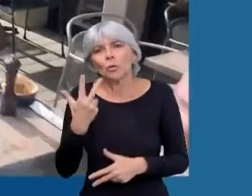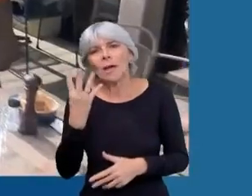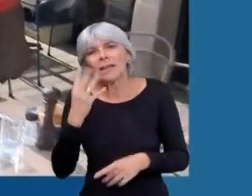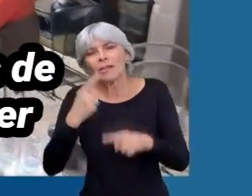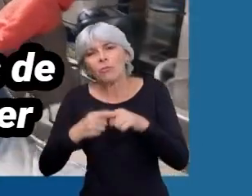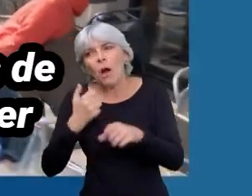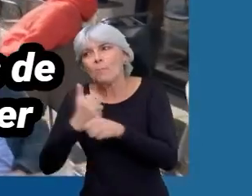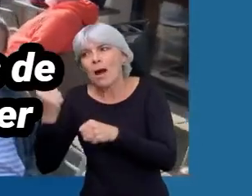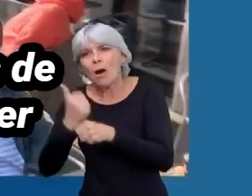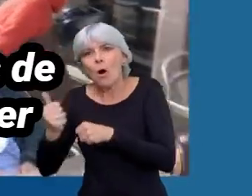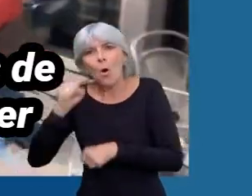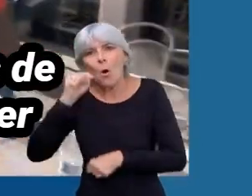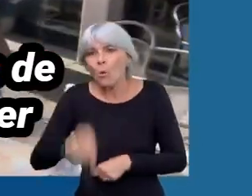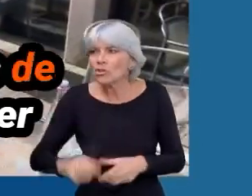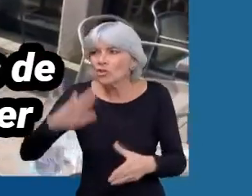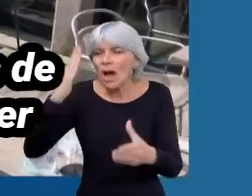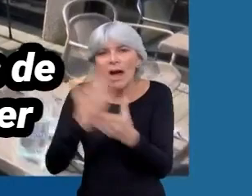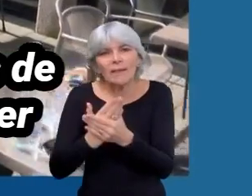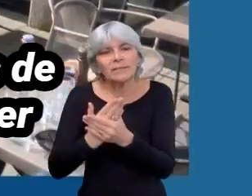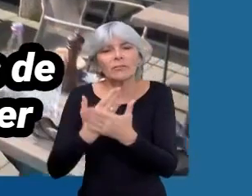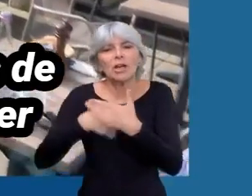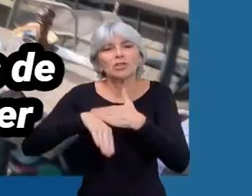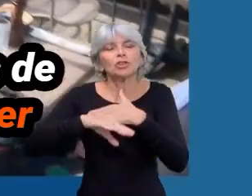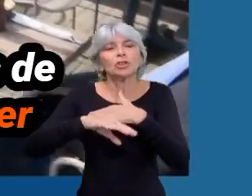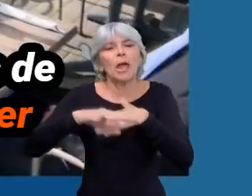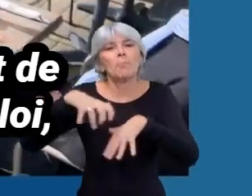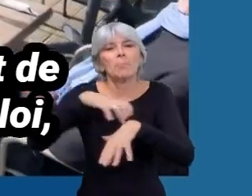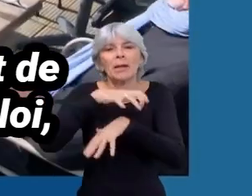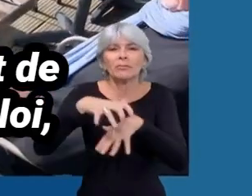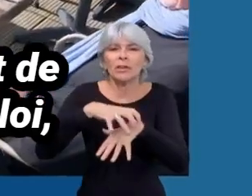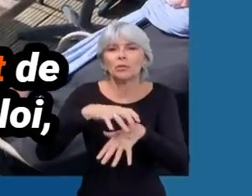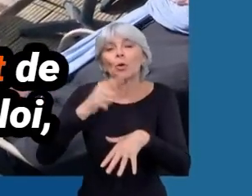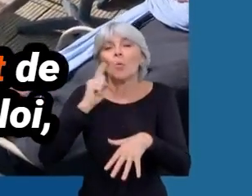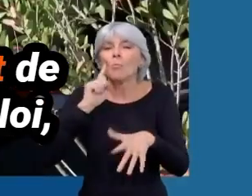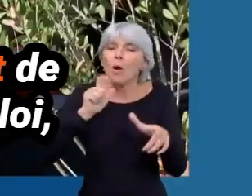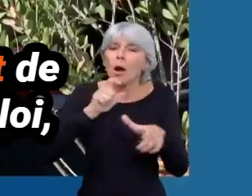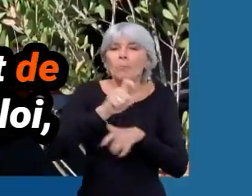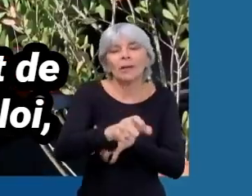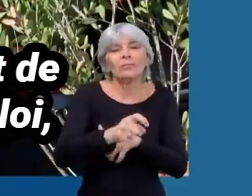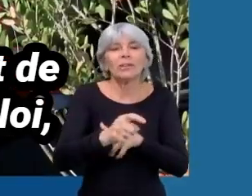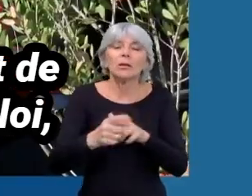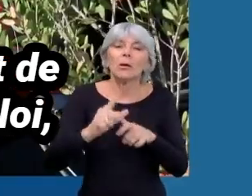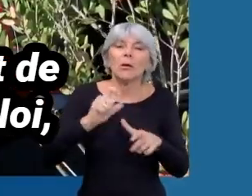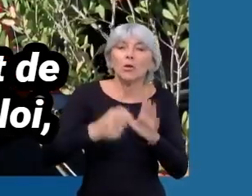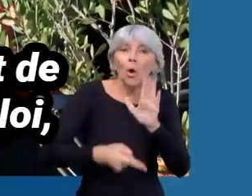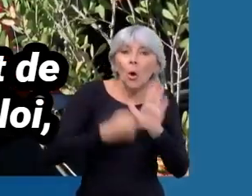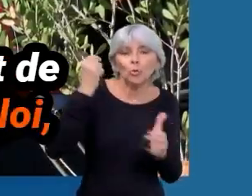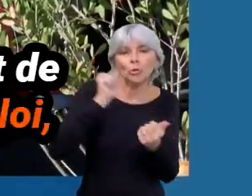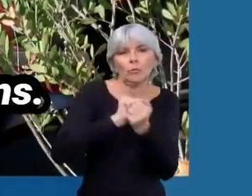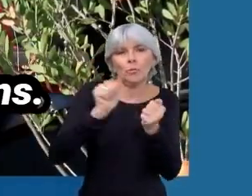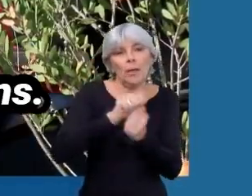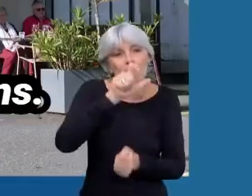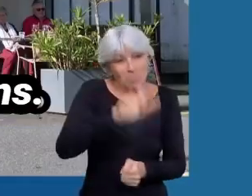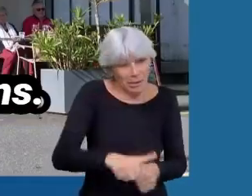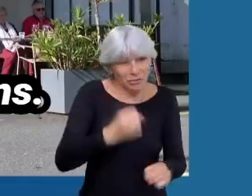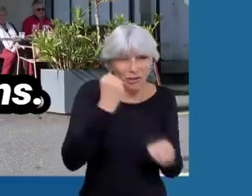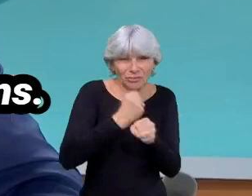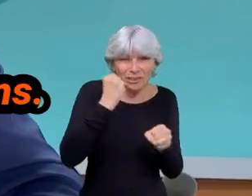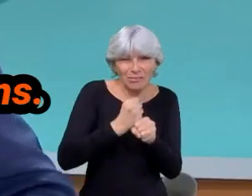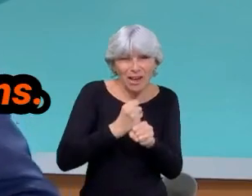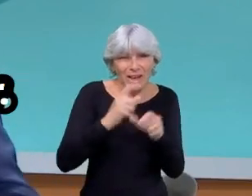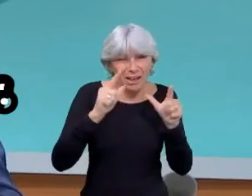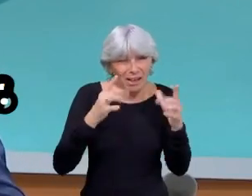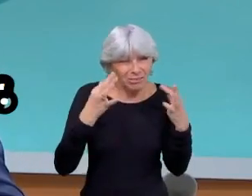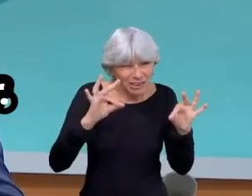quatre fois par an, je suis obligé d'intervenir auprès de la sous-préfecture pour accélérer une procédure de renouvellement de papier de quelqu'un qui a un emploi, qui est là depuis dix ou